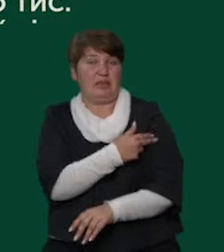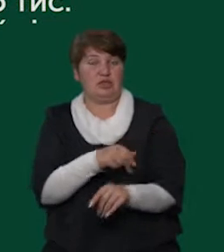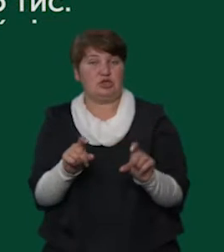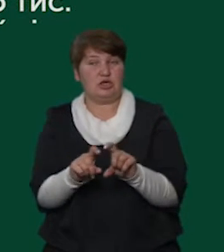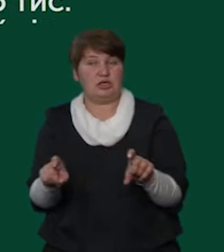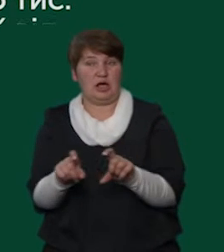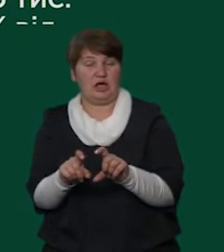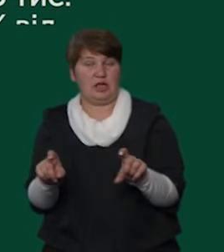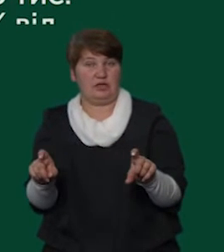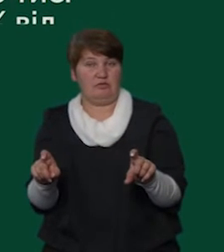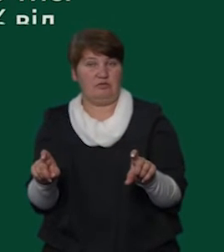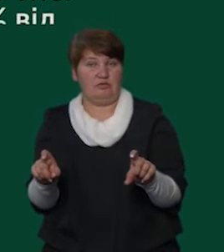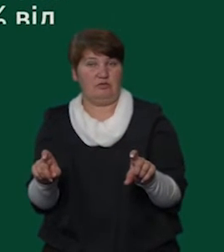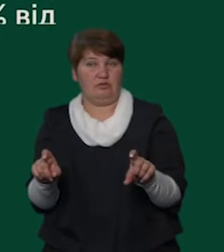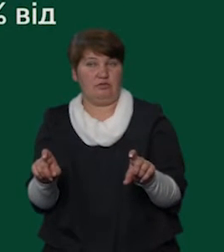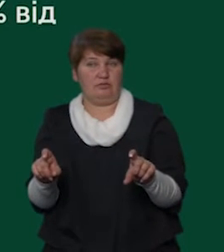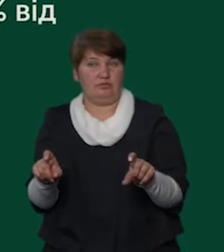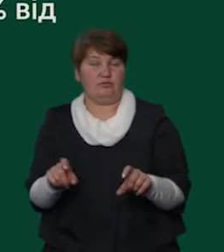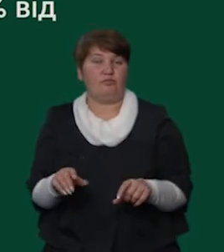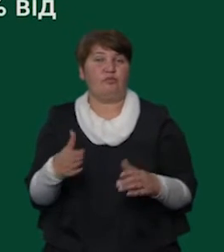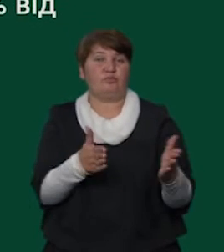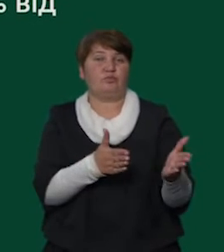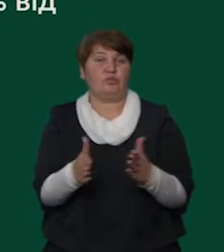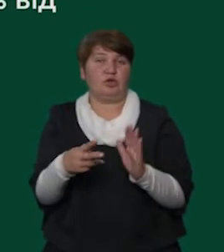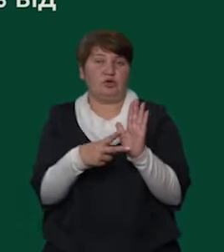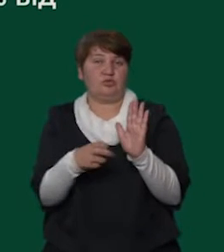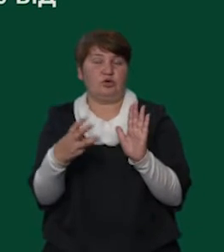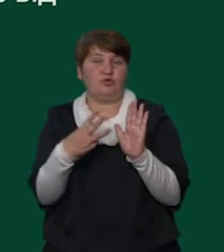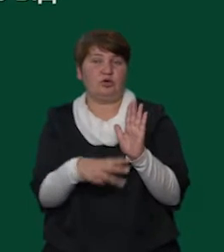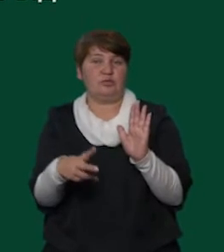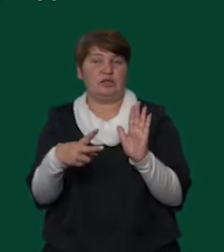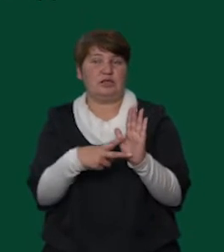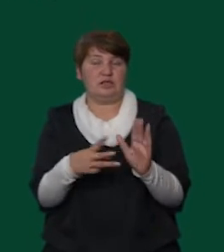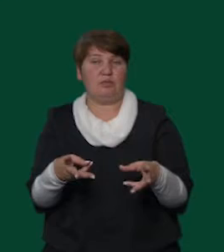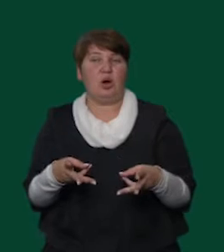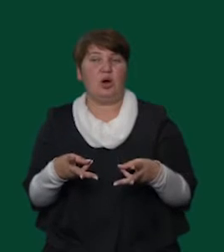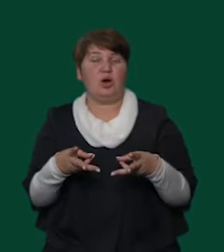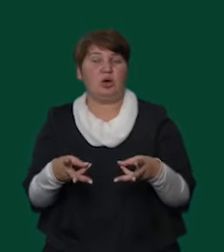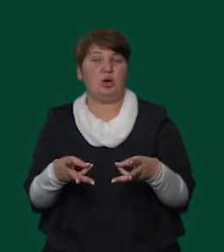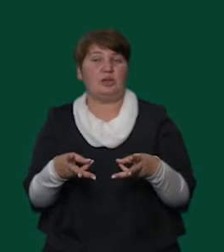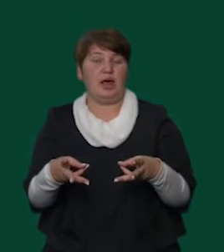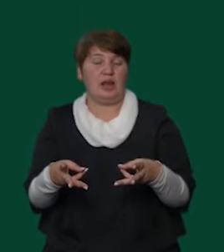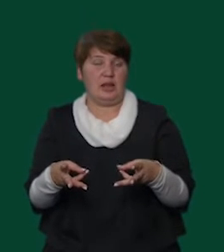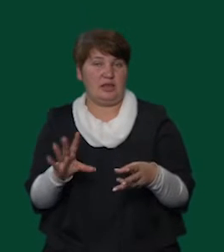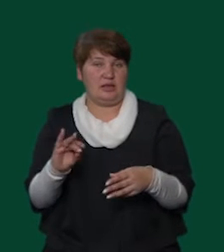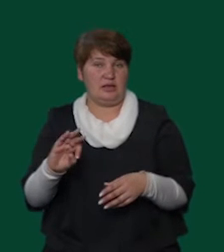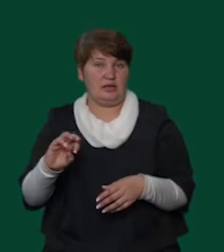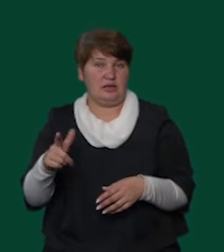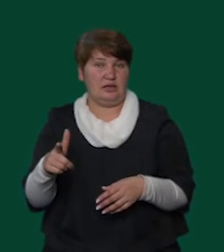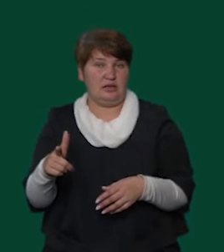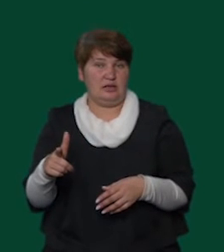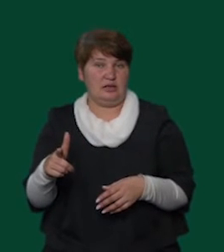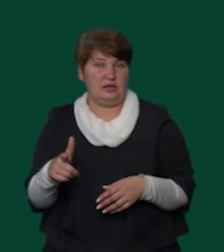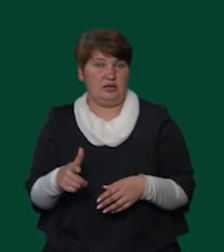У сфері теплоенергетики підготовлено 787 котелів, 810 підготовлено 48